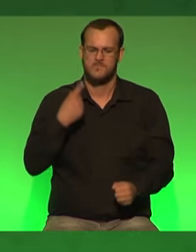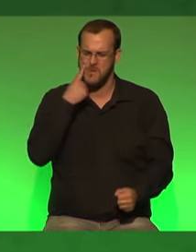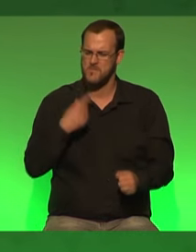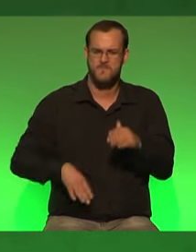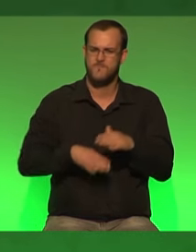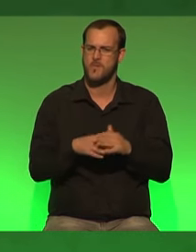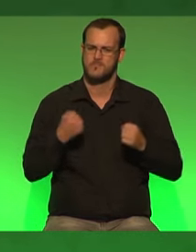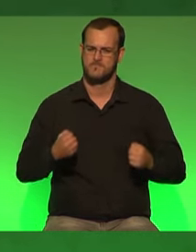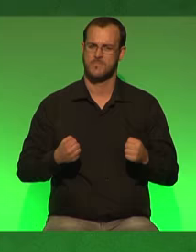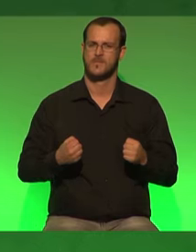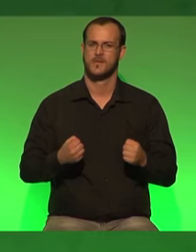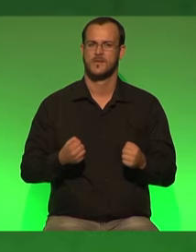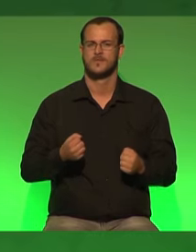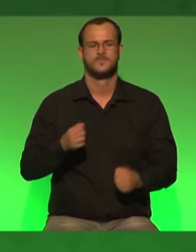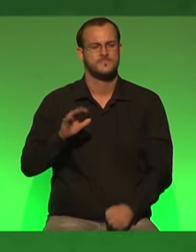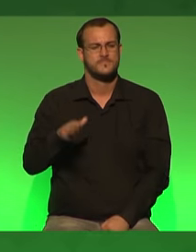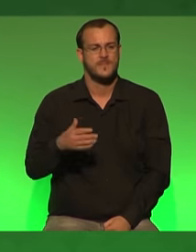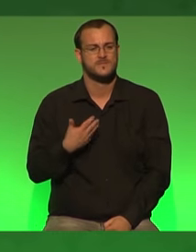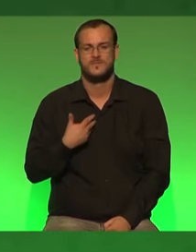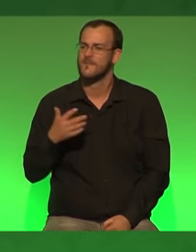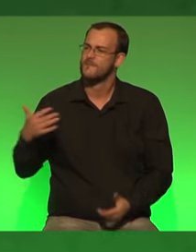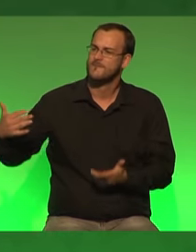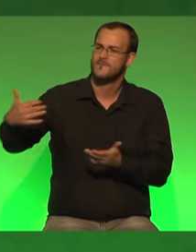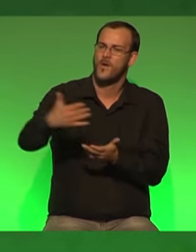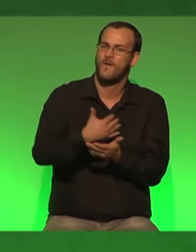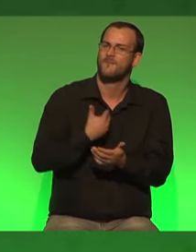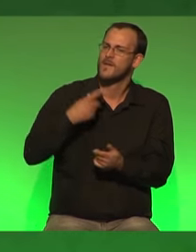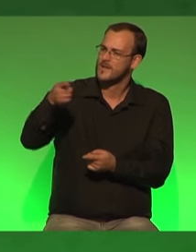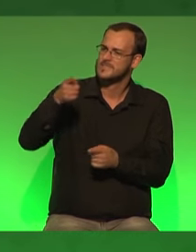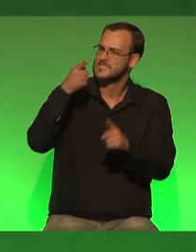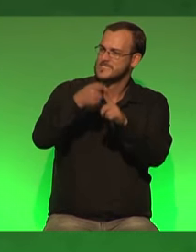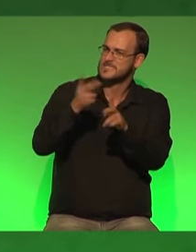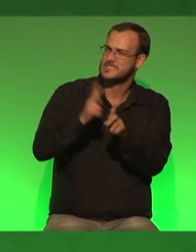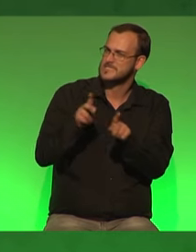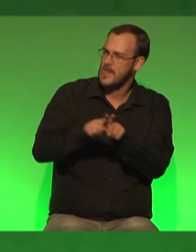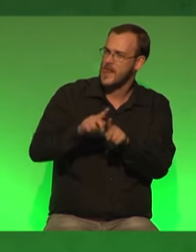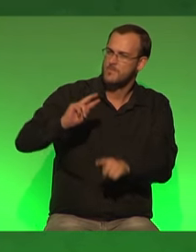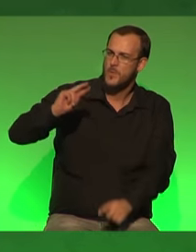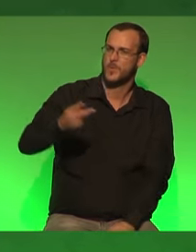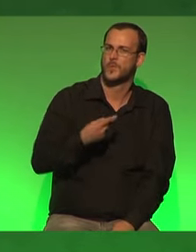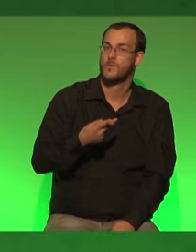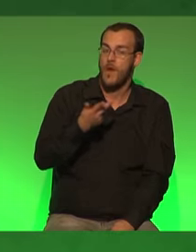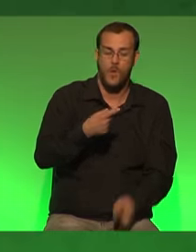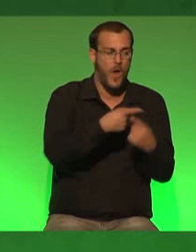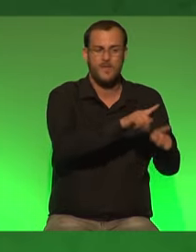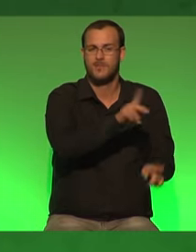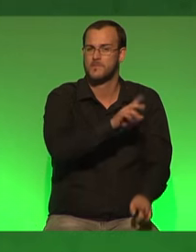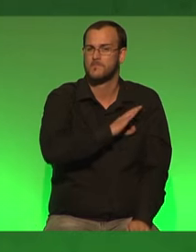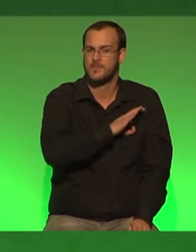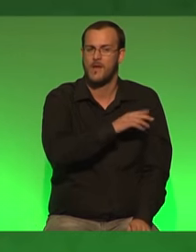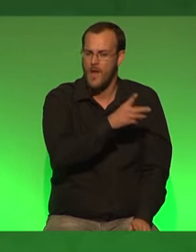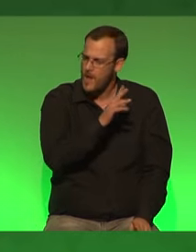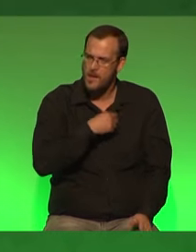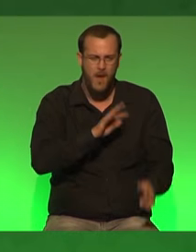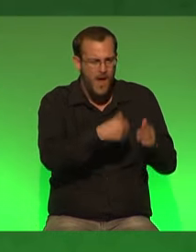überzeugt wie nie lass uns die zu uns holen die unsere ziele teilen und das sind viele auch nicht parteimitglieder die das tun lasst uns den